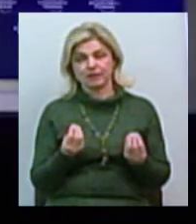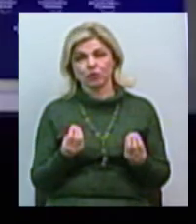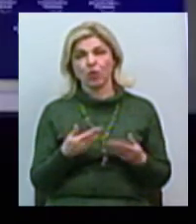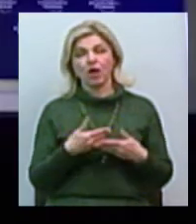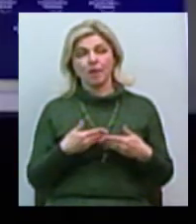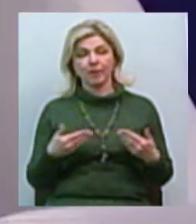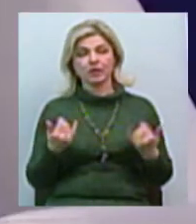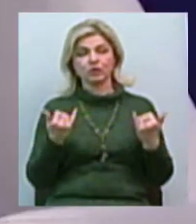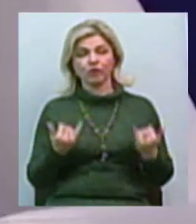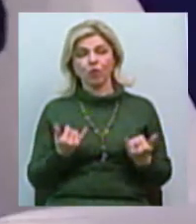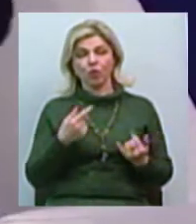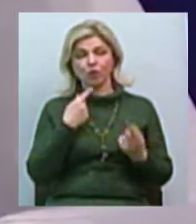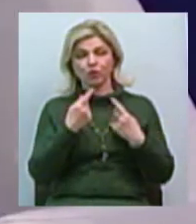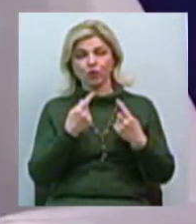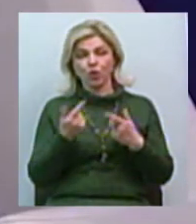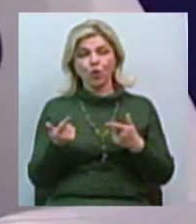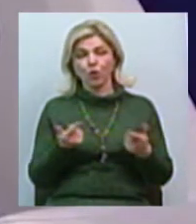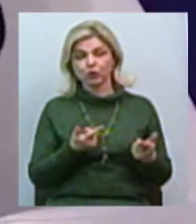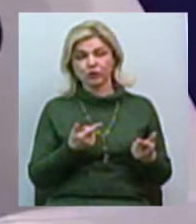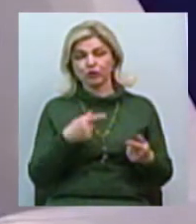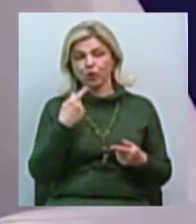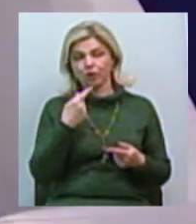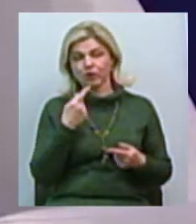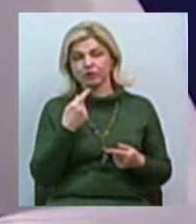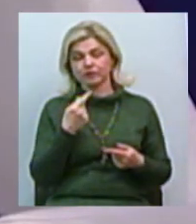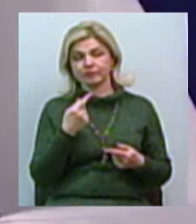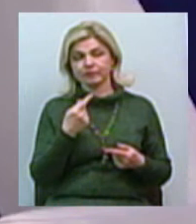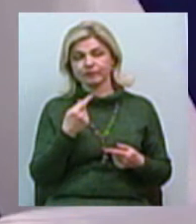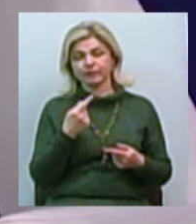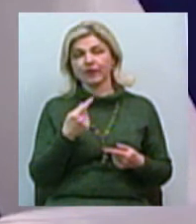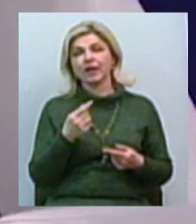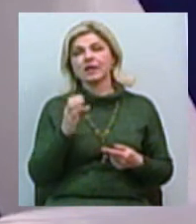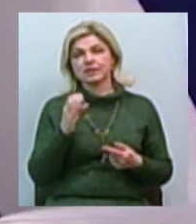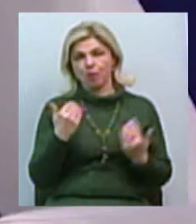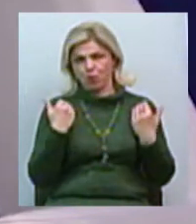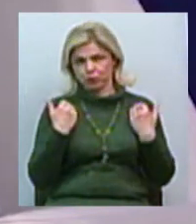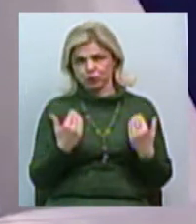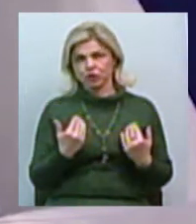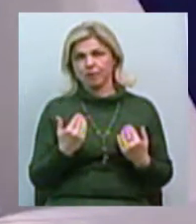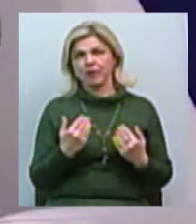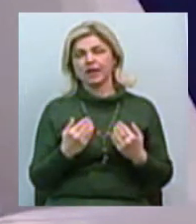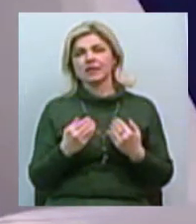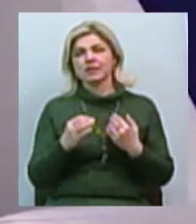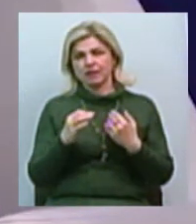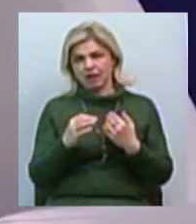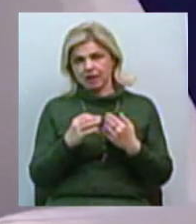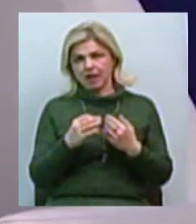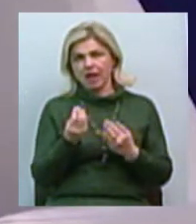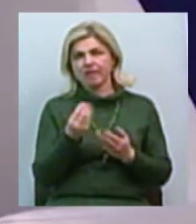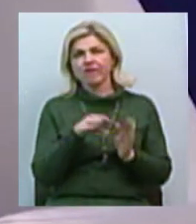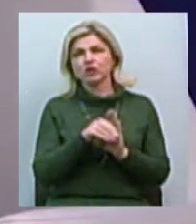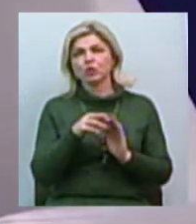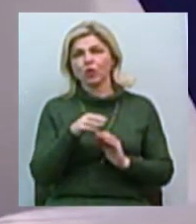сьогодні готові говорити з дійсно потужними західними інвесторами, крім